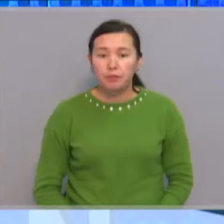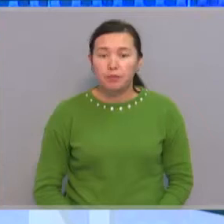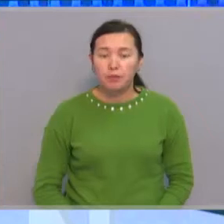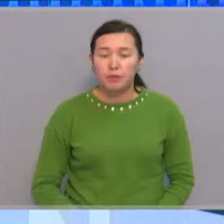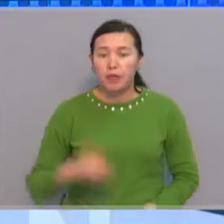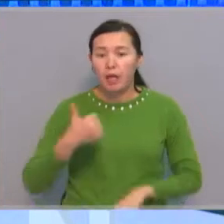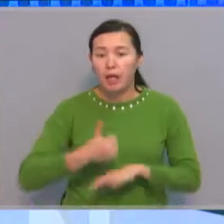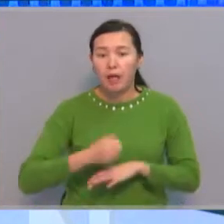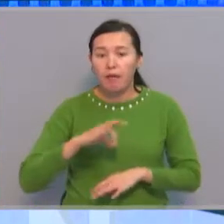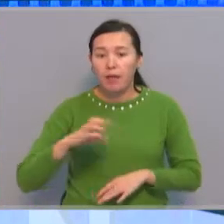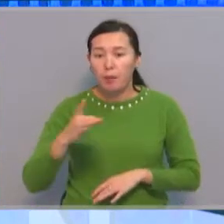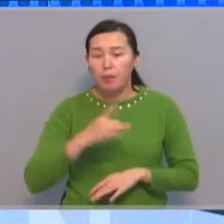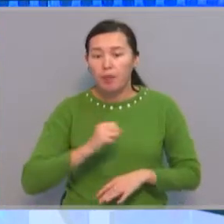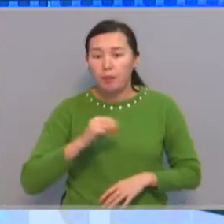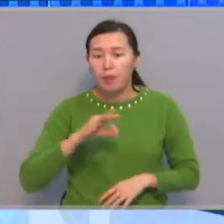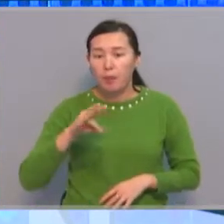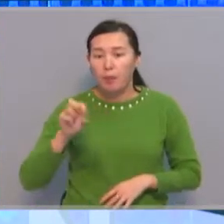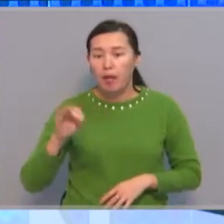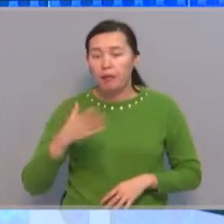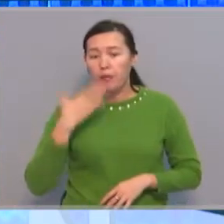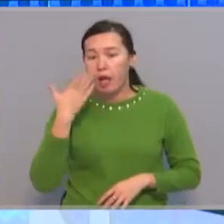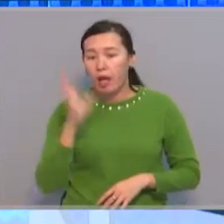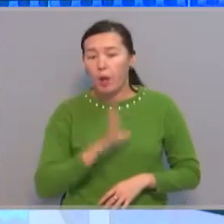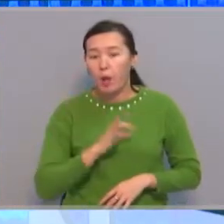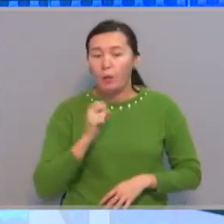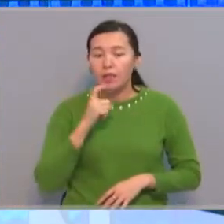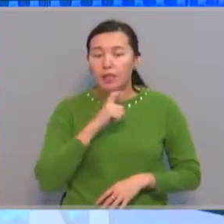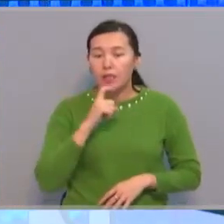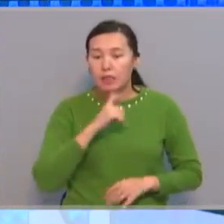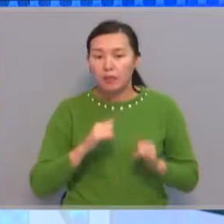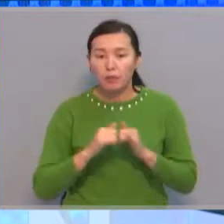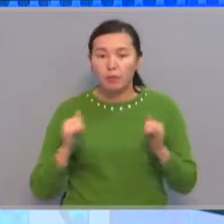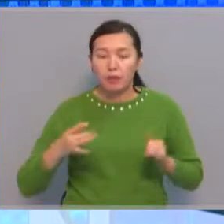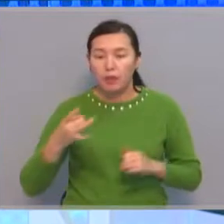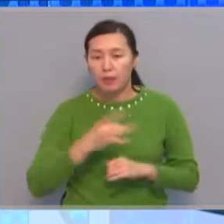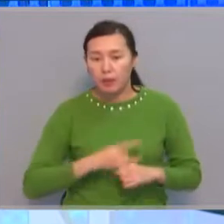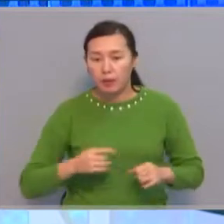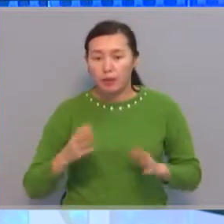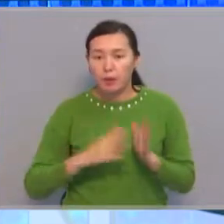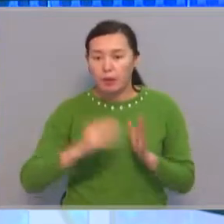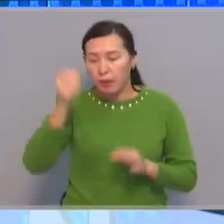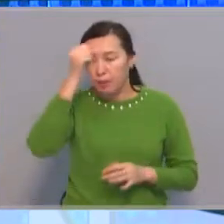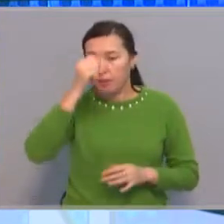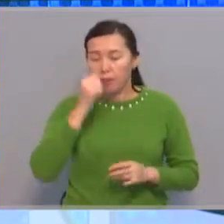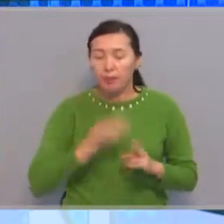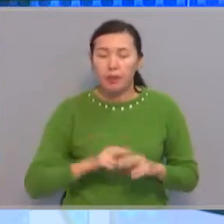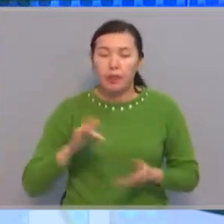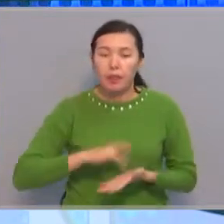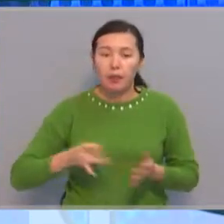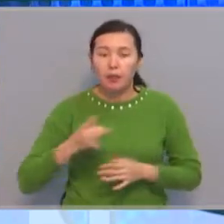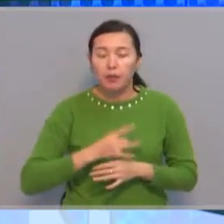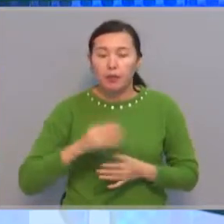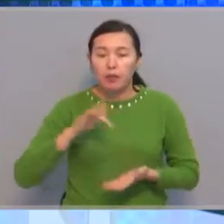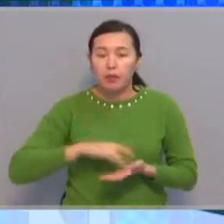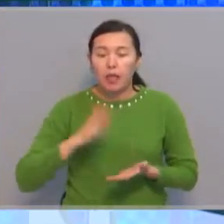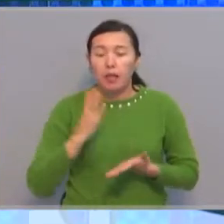Аким Альфарабийского района Рашид Менбаев доложил о социально-экономическом развитии района за 9 месяцев. В центральном районе